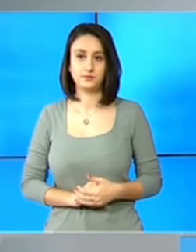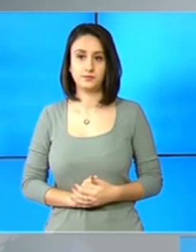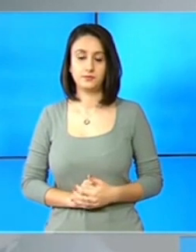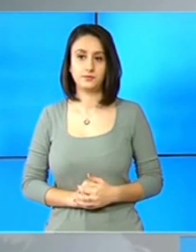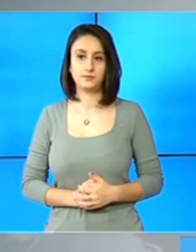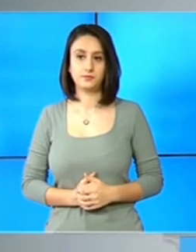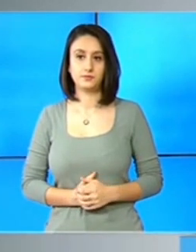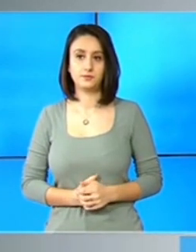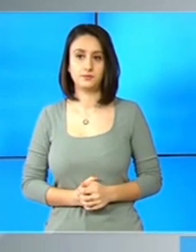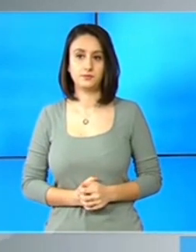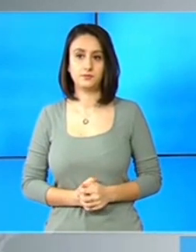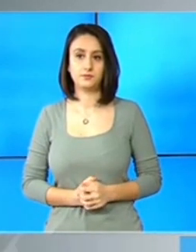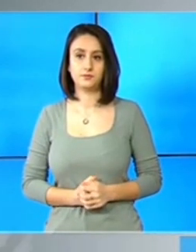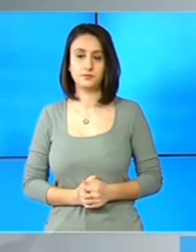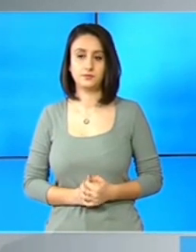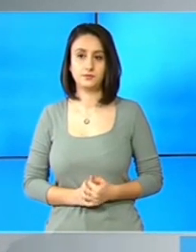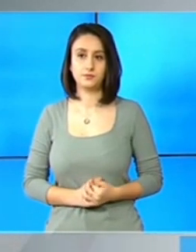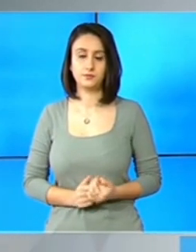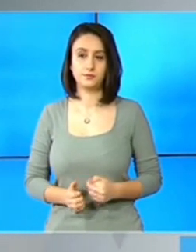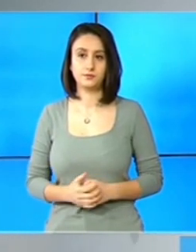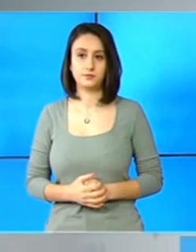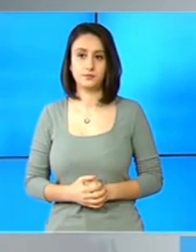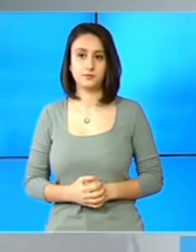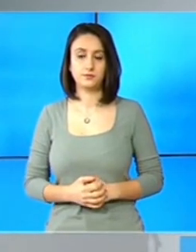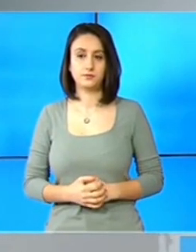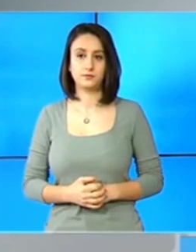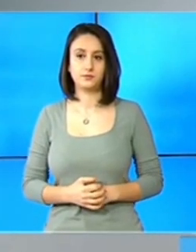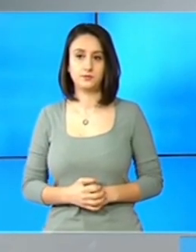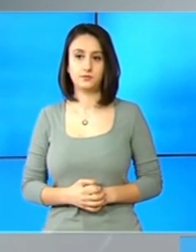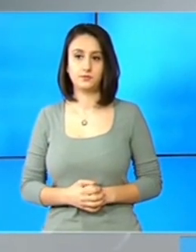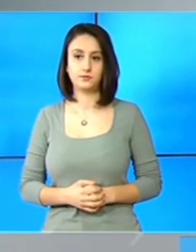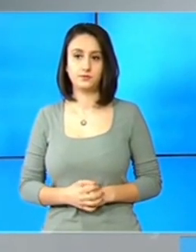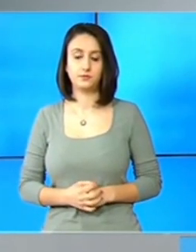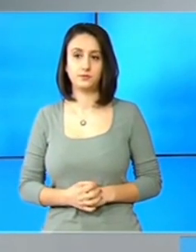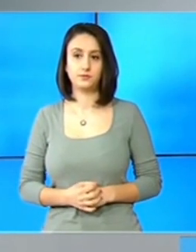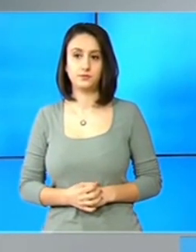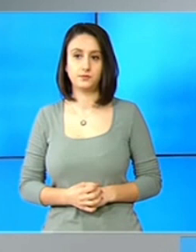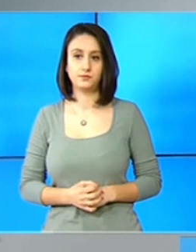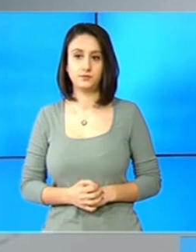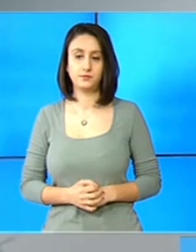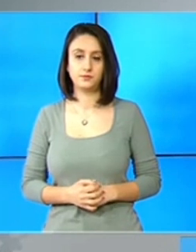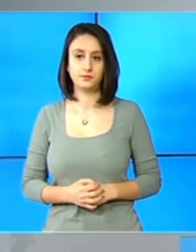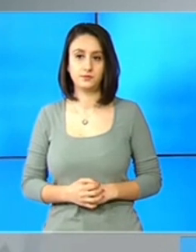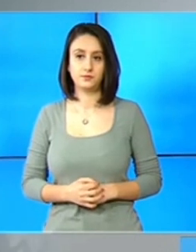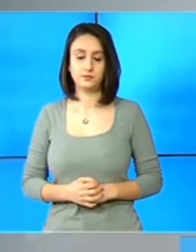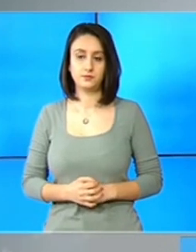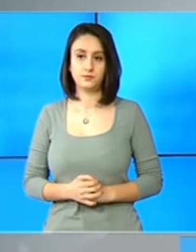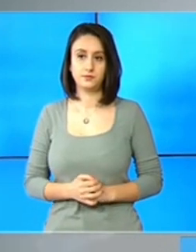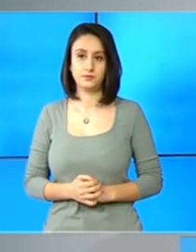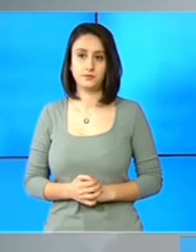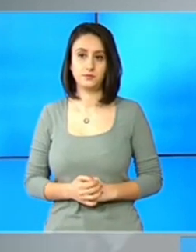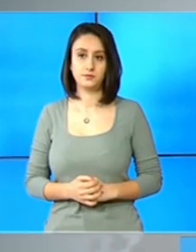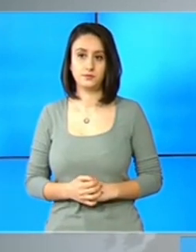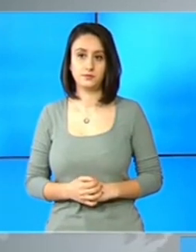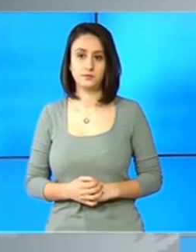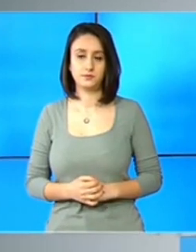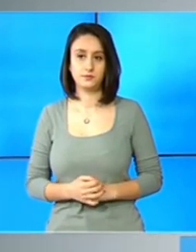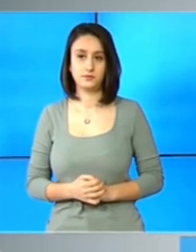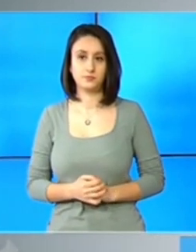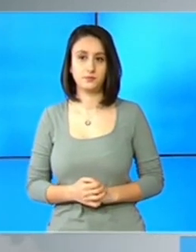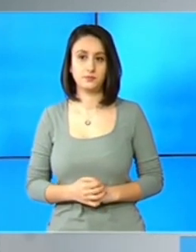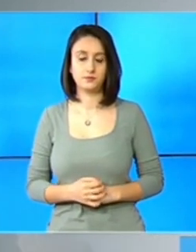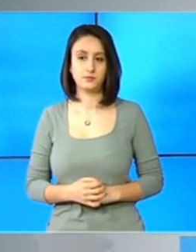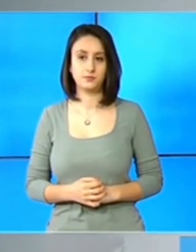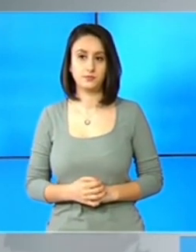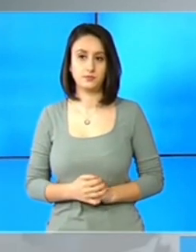lei. Cel târziu acum sper că este evident că deranjul domnului Rădoi nu e legat de cifre sau de binele oamenilor, ci de afacerile,